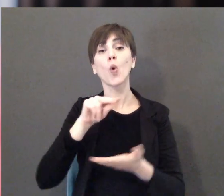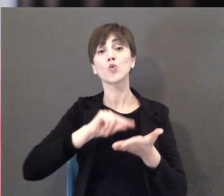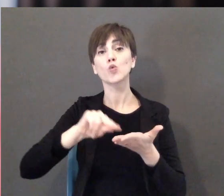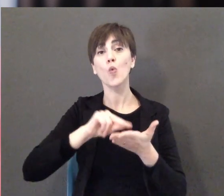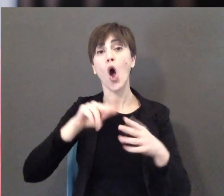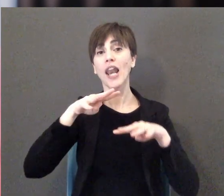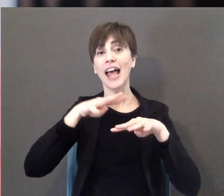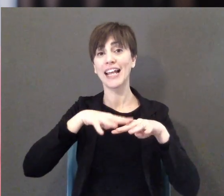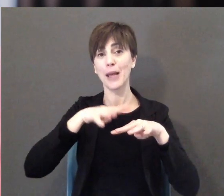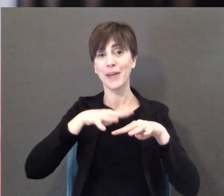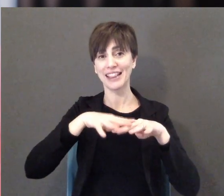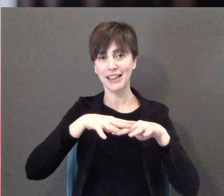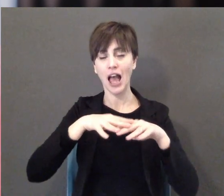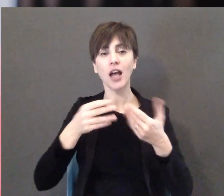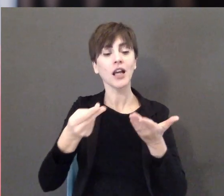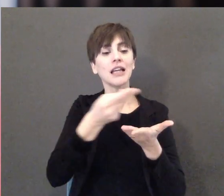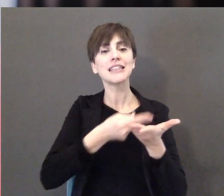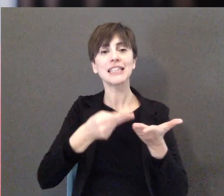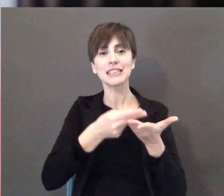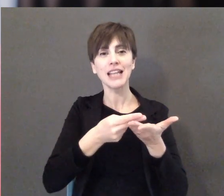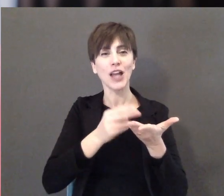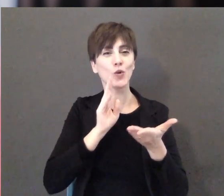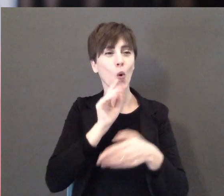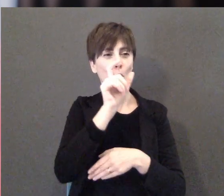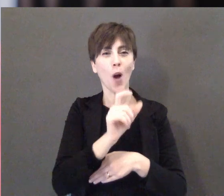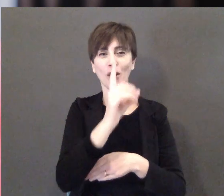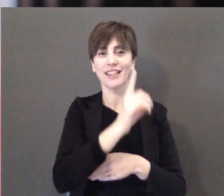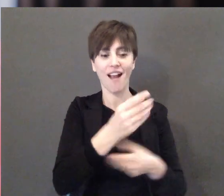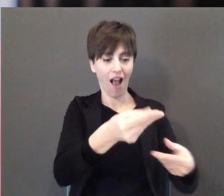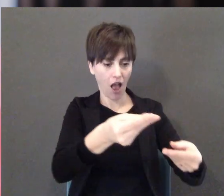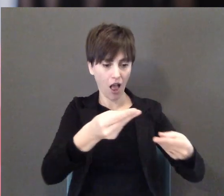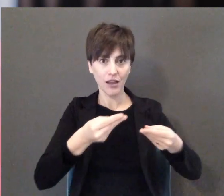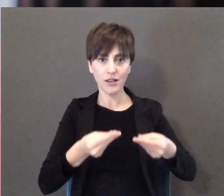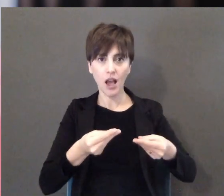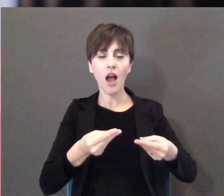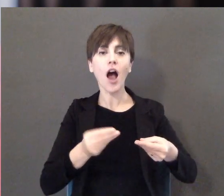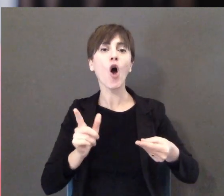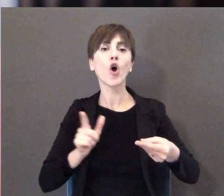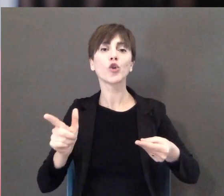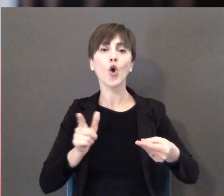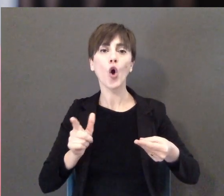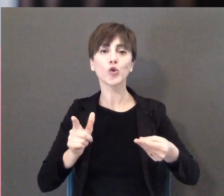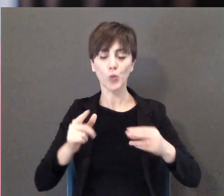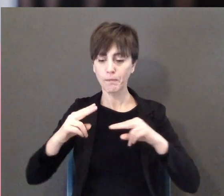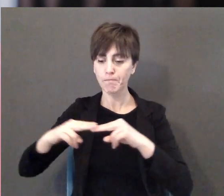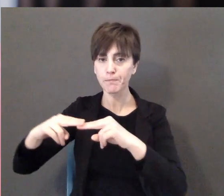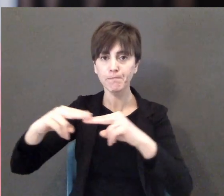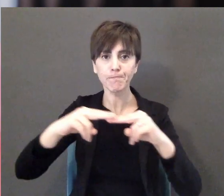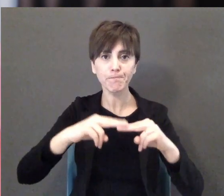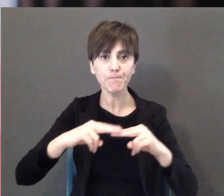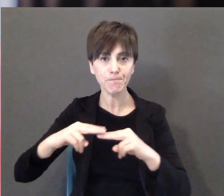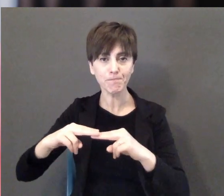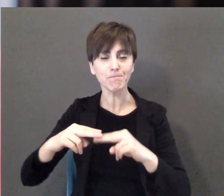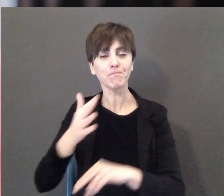dato si è passato di gaina il disegno e noi siamo andati da farlo direttamente per terra si è stata